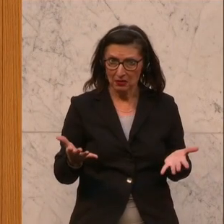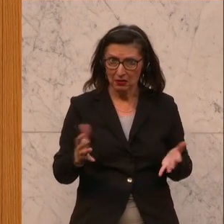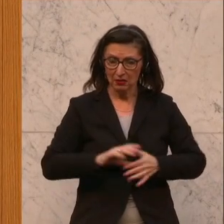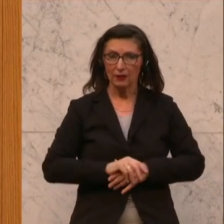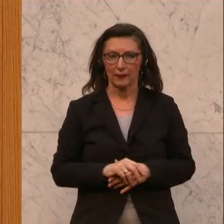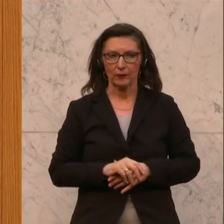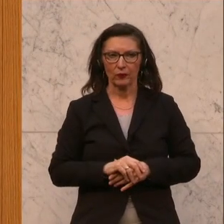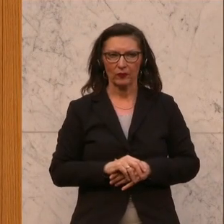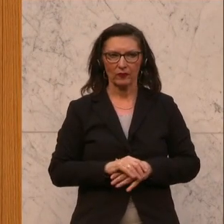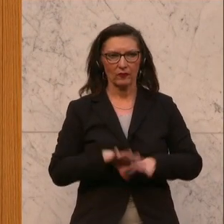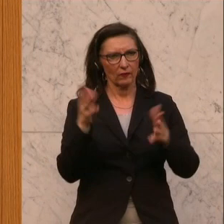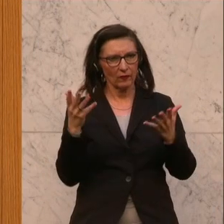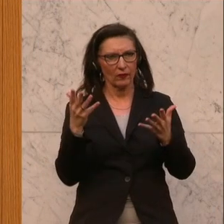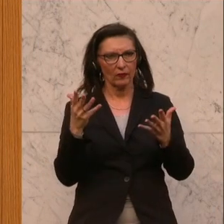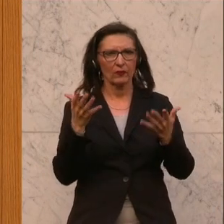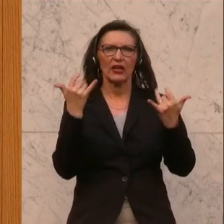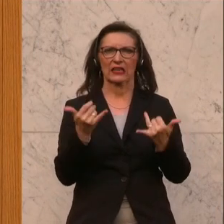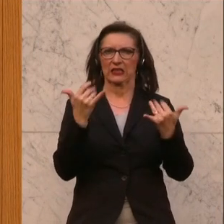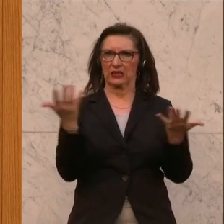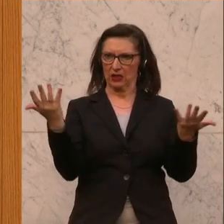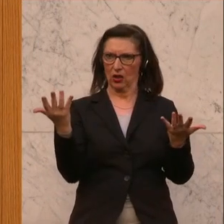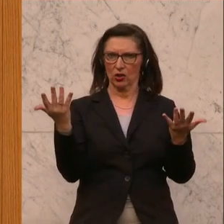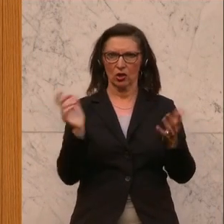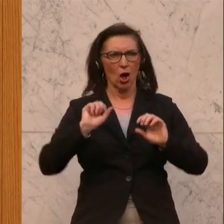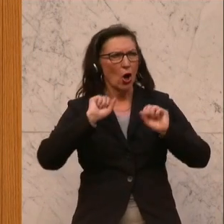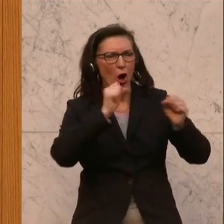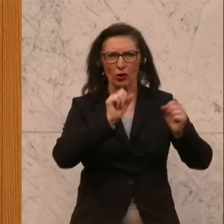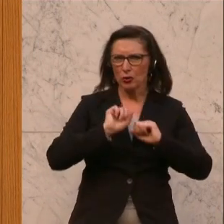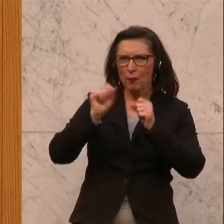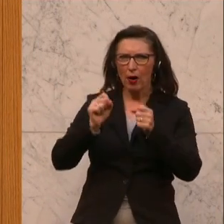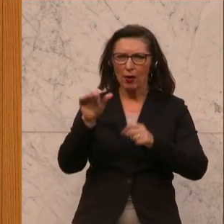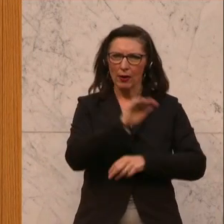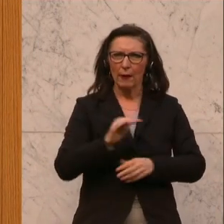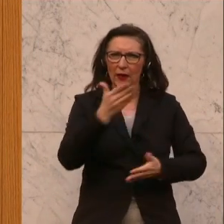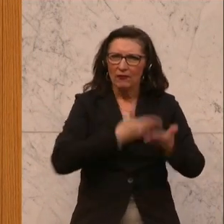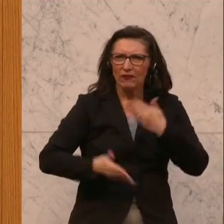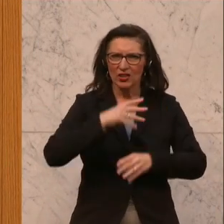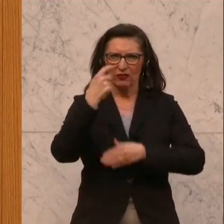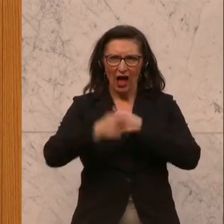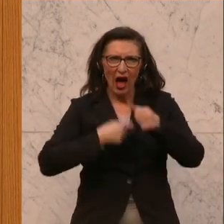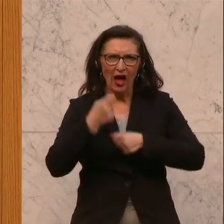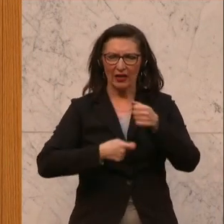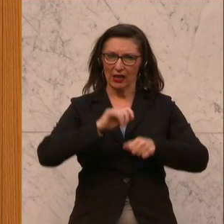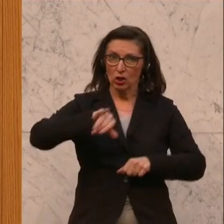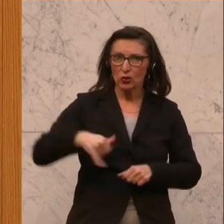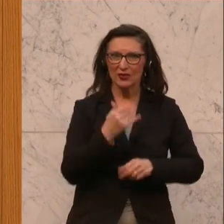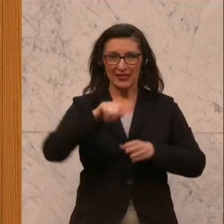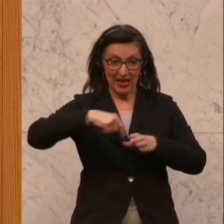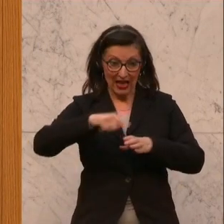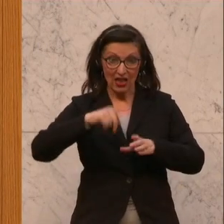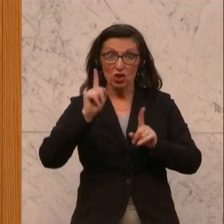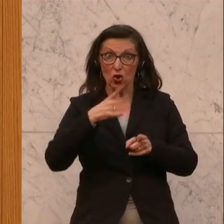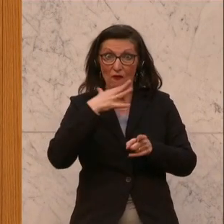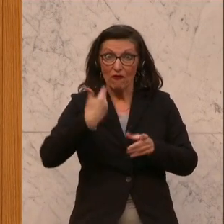Der Umfang des gegenseitigen Engagements in den Bereichen Wirtschaft und Handel sowie Justiz und Inneres soll erheblich erweitert